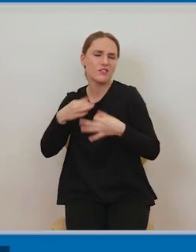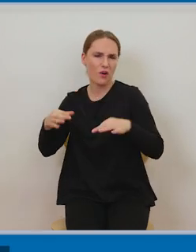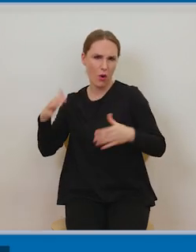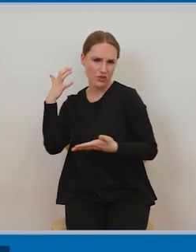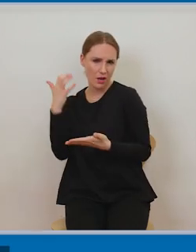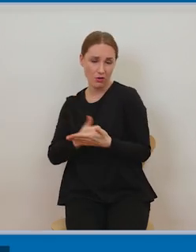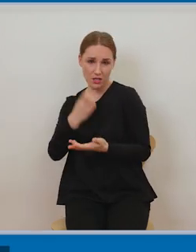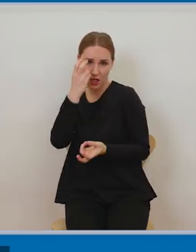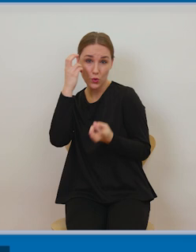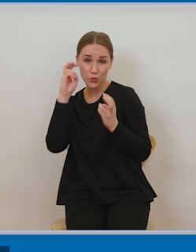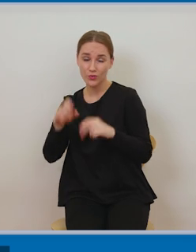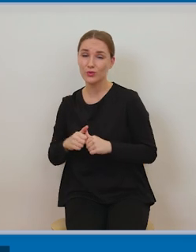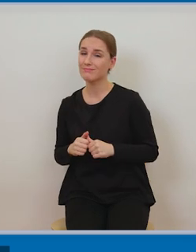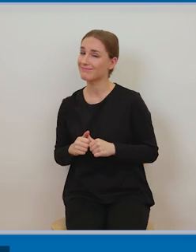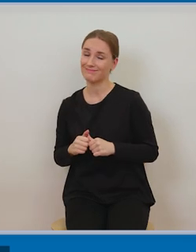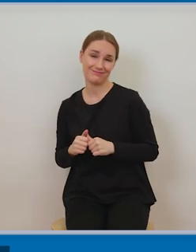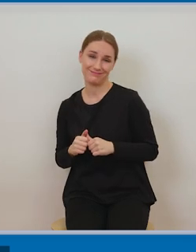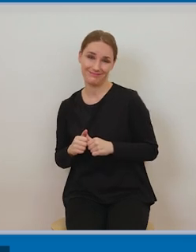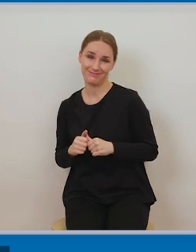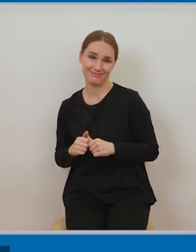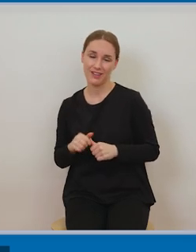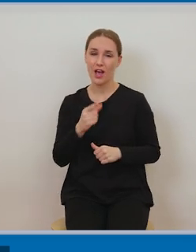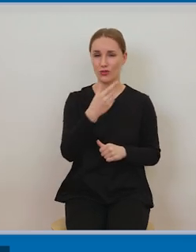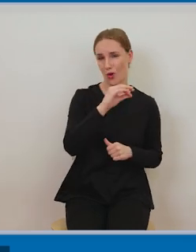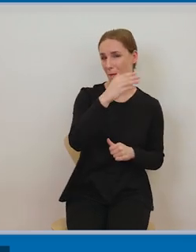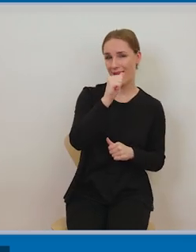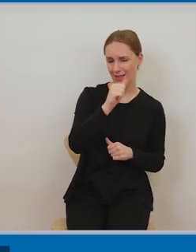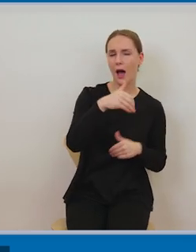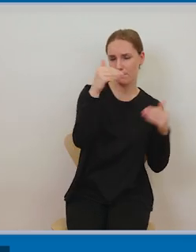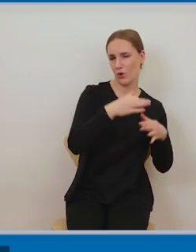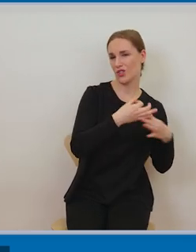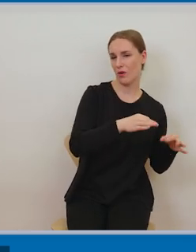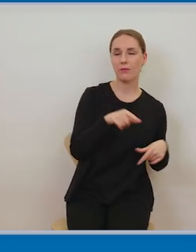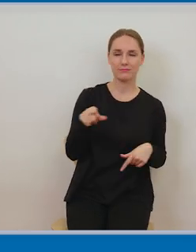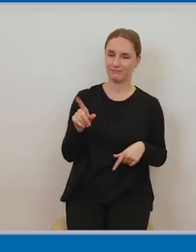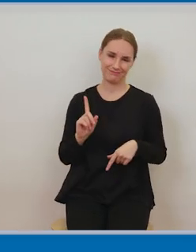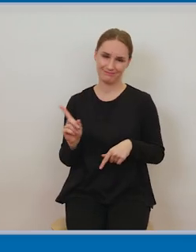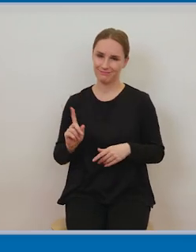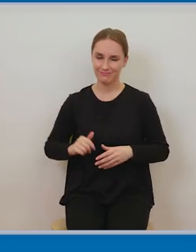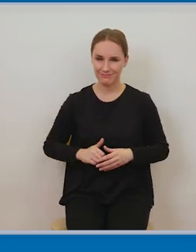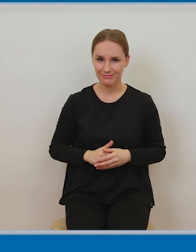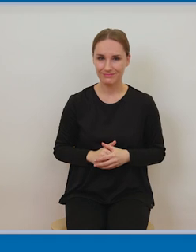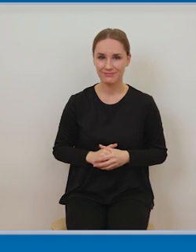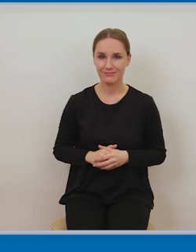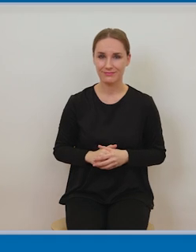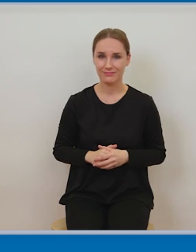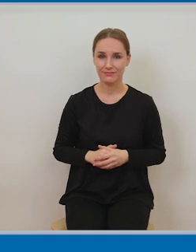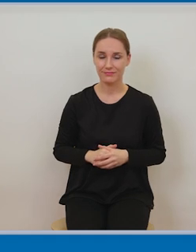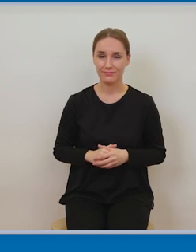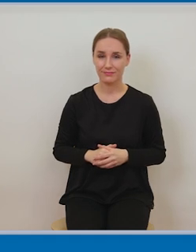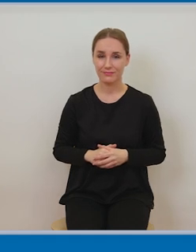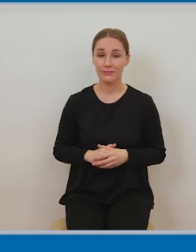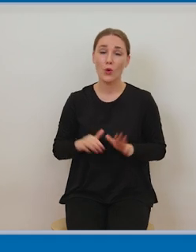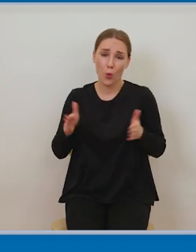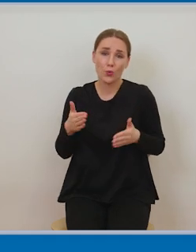gwarantuje sytuacja, w której utwór jest w domenie publicznej. Czyli krótko mówiąc, nie mamy